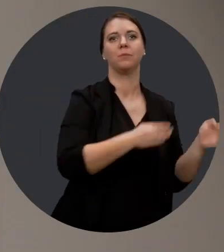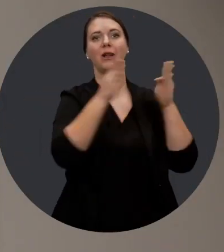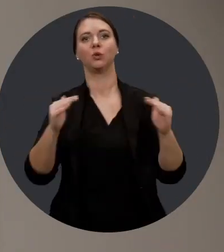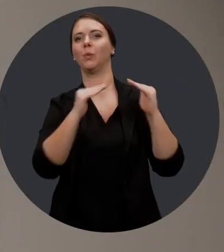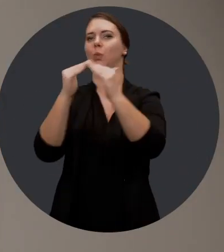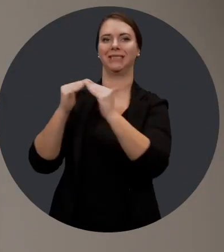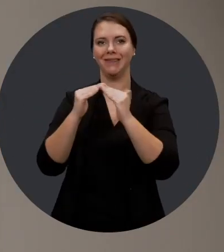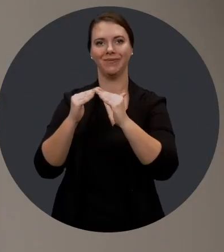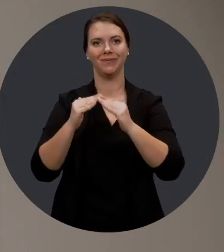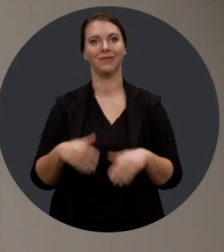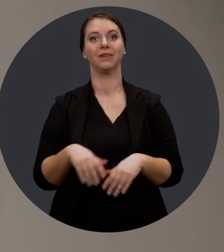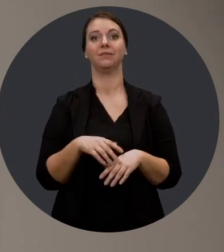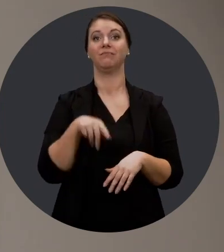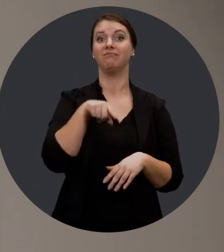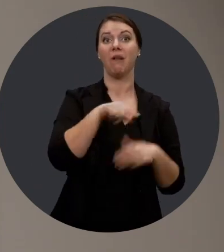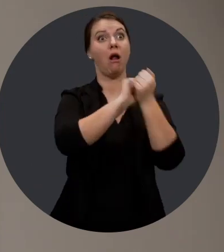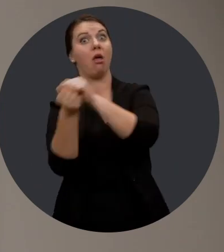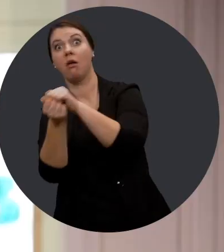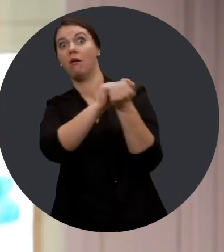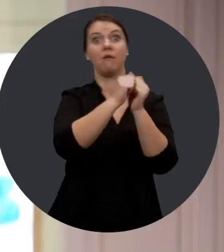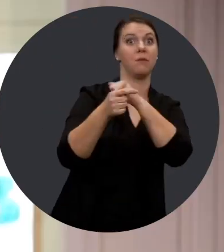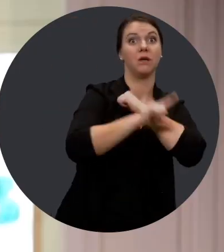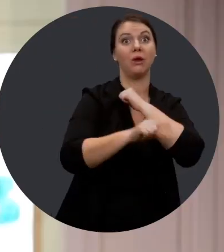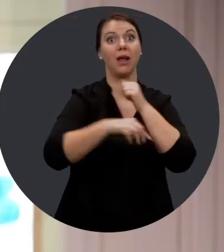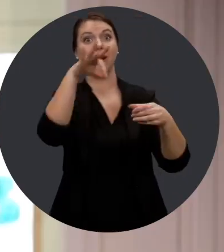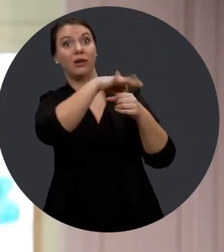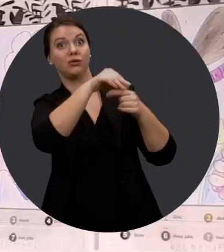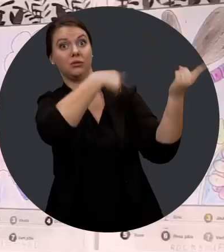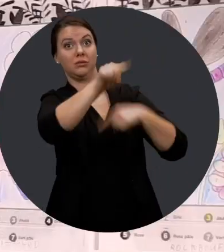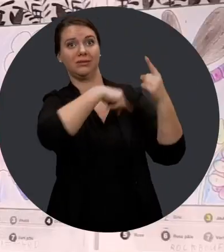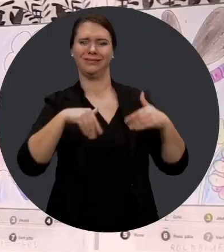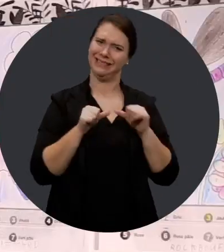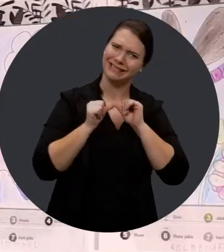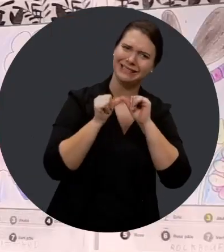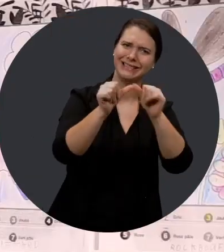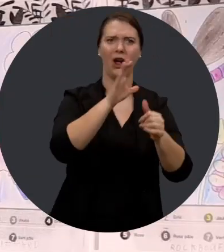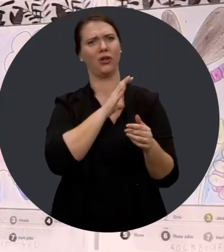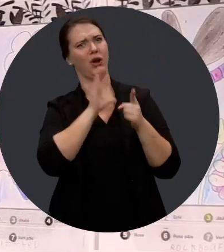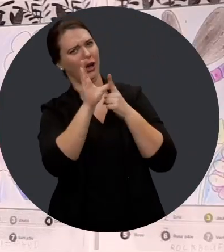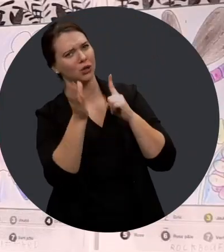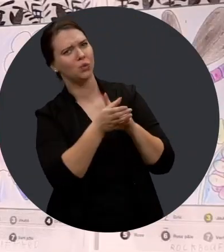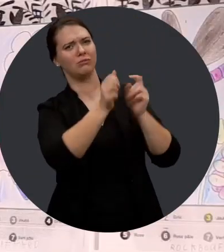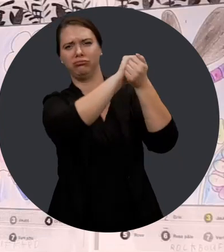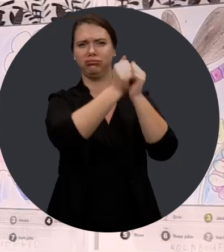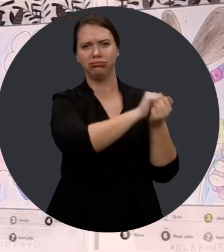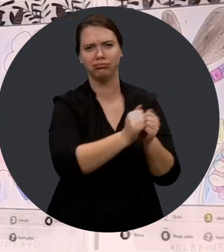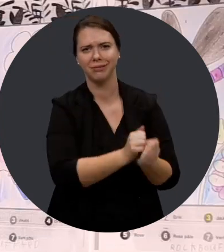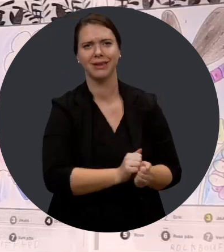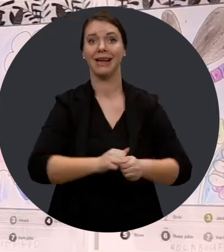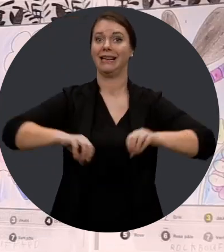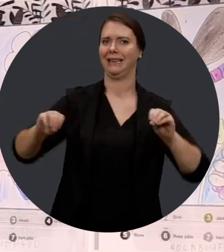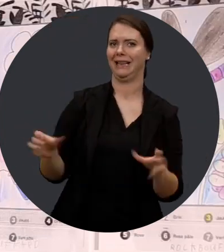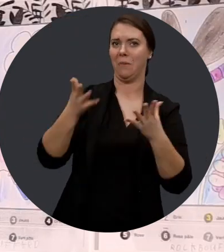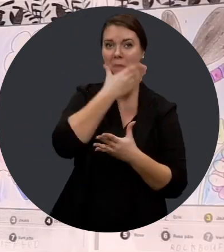puis de mettre sur pied des projets très innovateurs comme le virage inclusif. Que ça va survivre à des changements d'élus